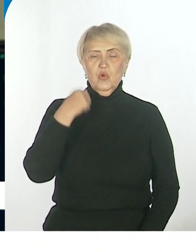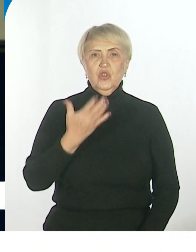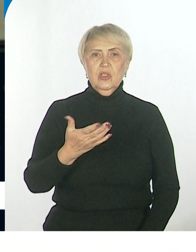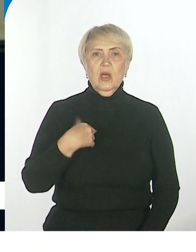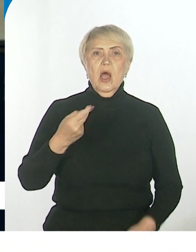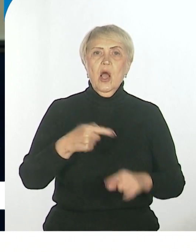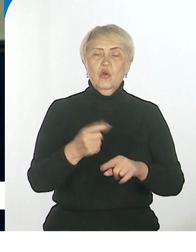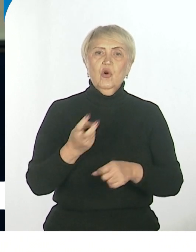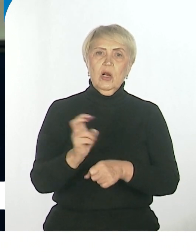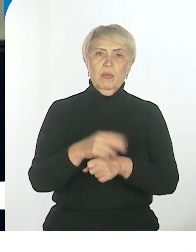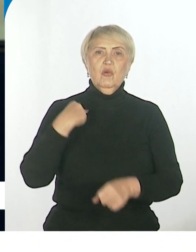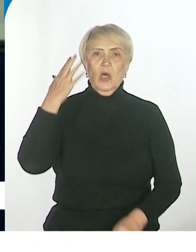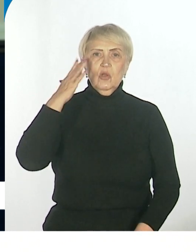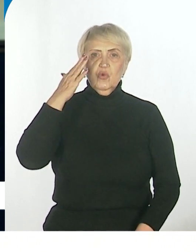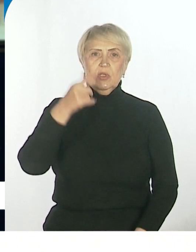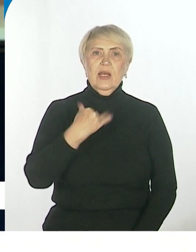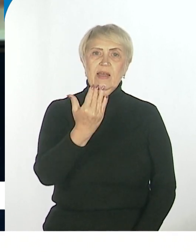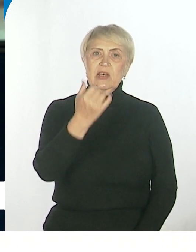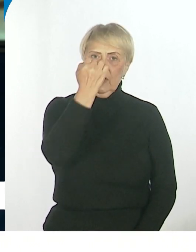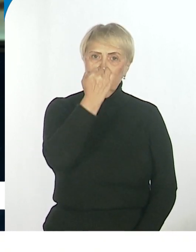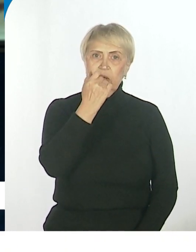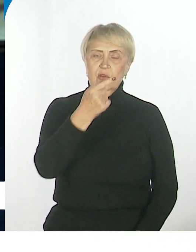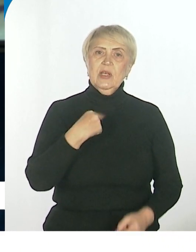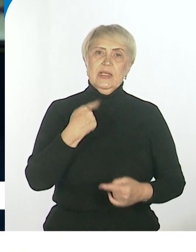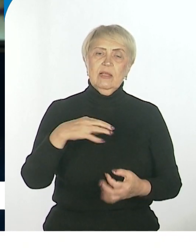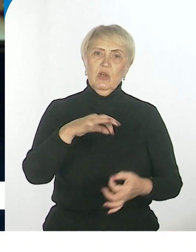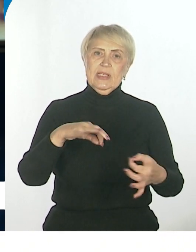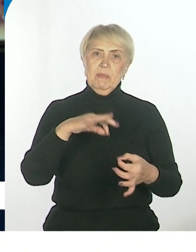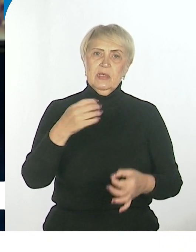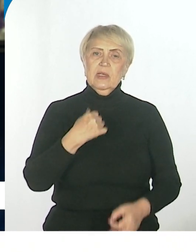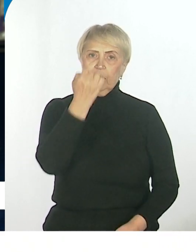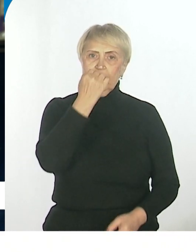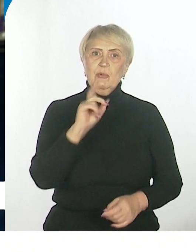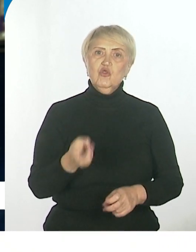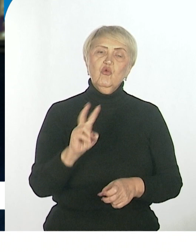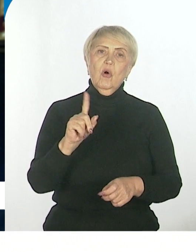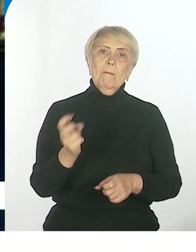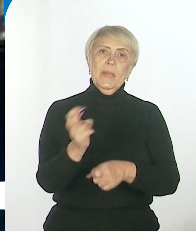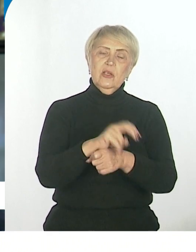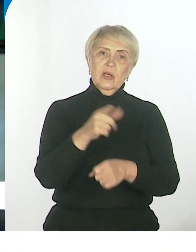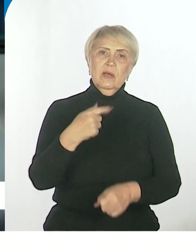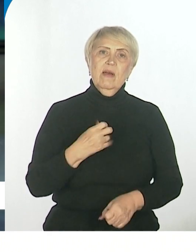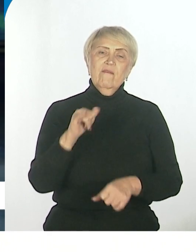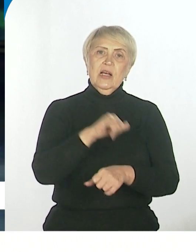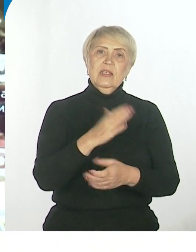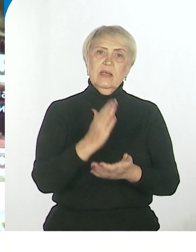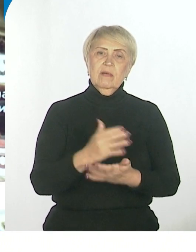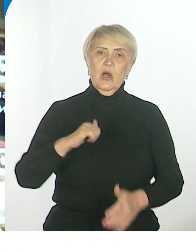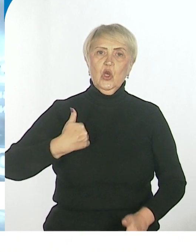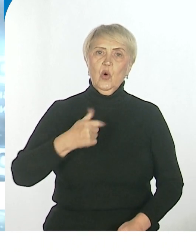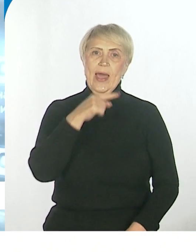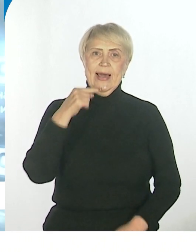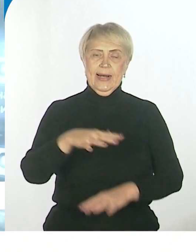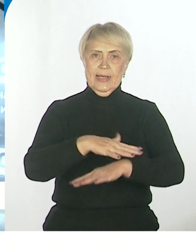осознанно. Ну что ж, я вас благодарю за беседу, спасибо, что нашли время, пришли к нам. У нас в гостях был Сергей Евлампиев, Герой России,